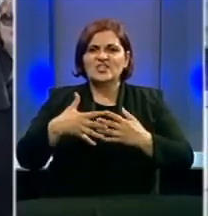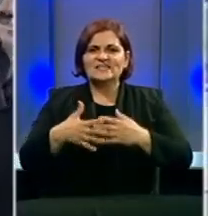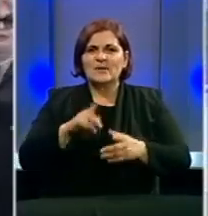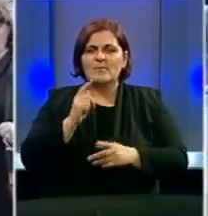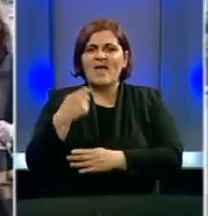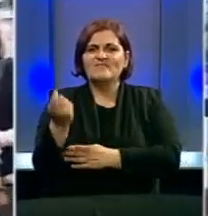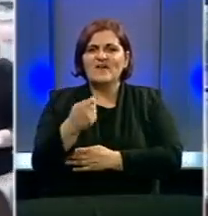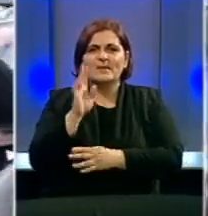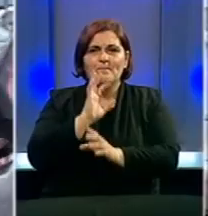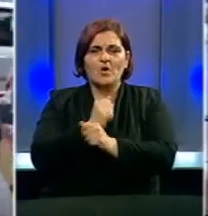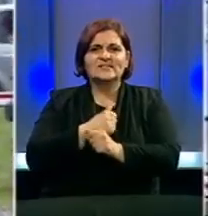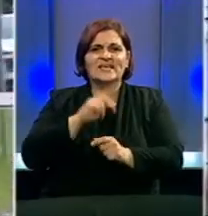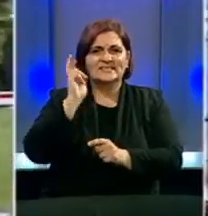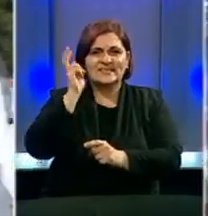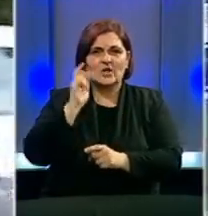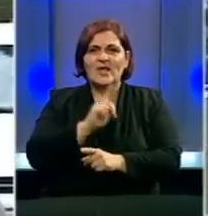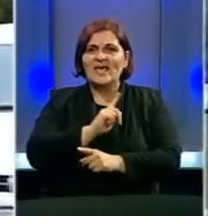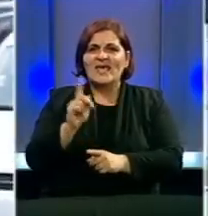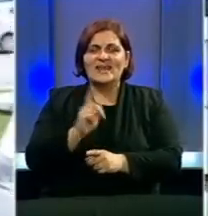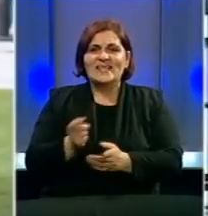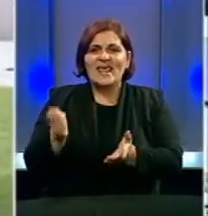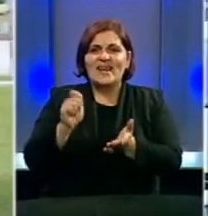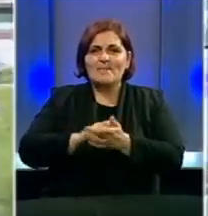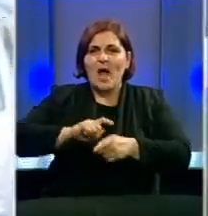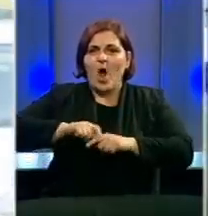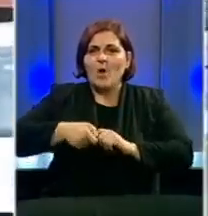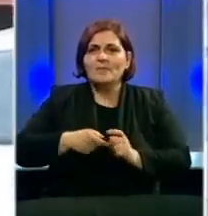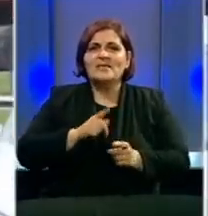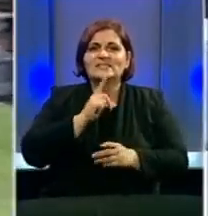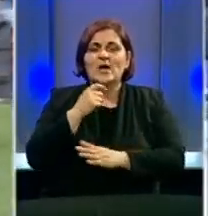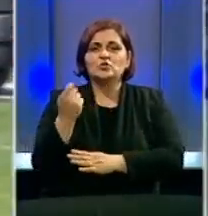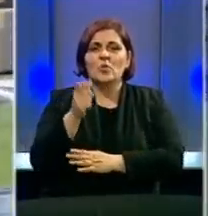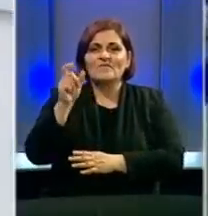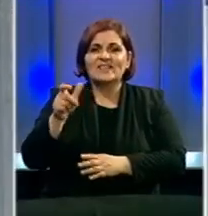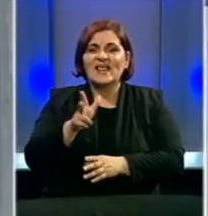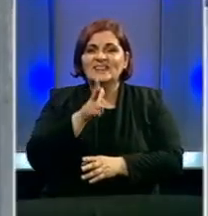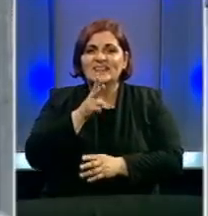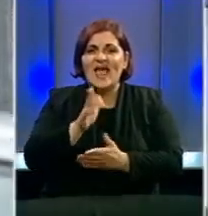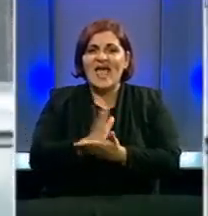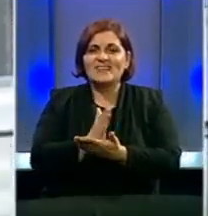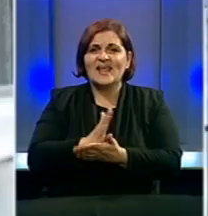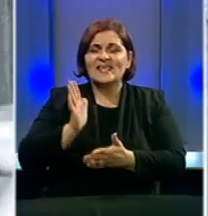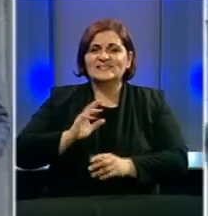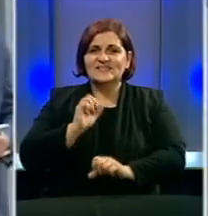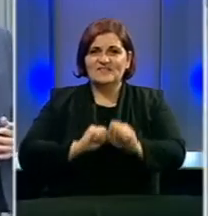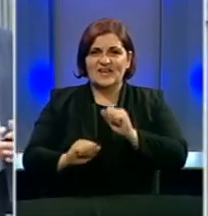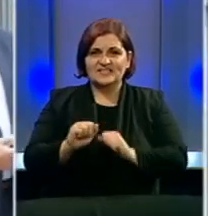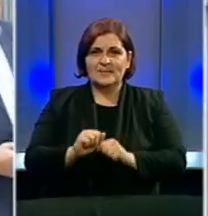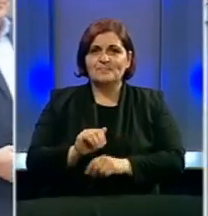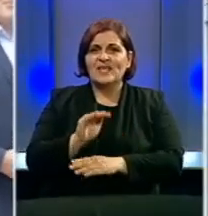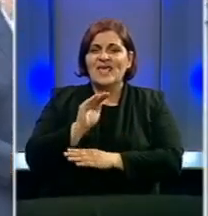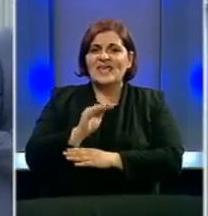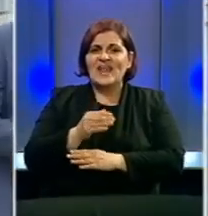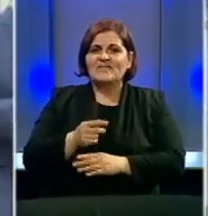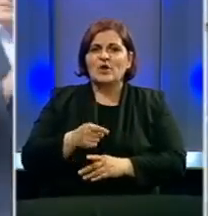oblasti vatrogastva Bosne i Hercegovine i Crne Gore nije nabavljena oprema koju su za vatrogaste tražile entitetske civilne zaštite,